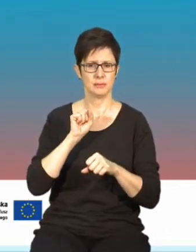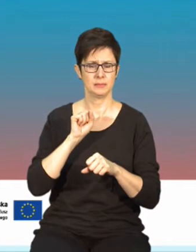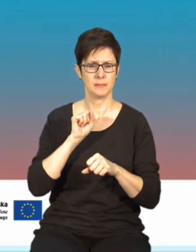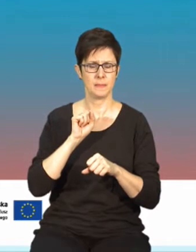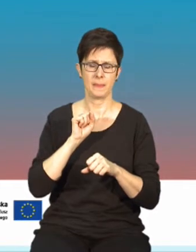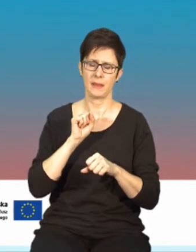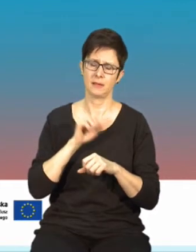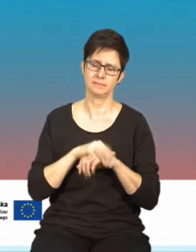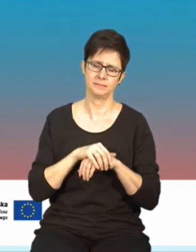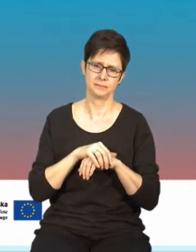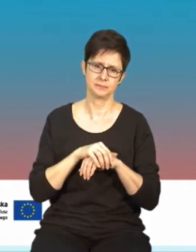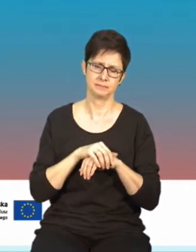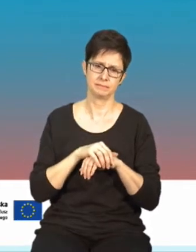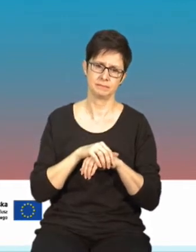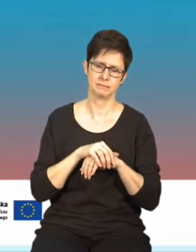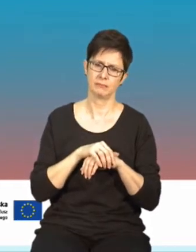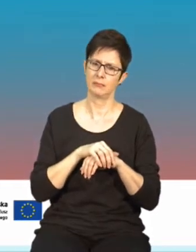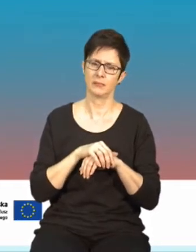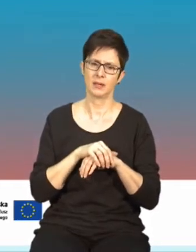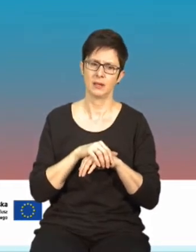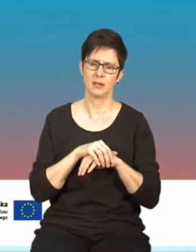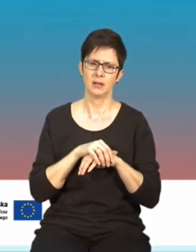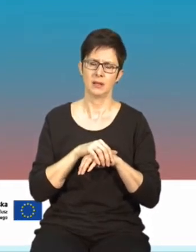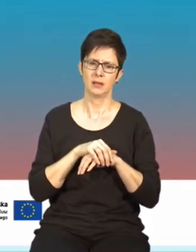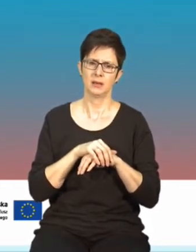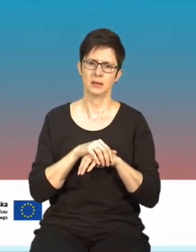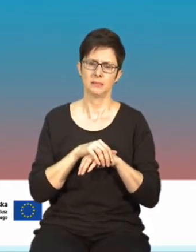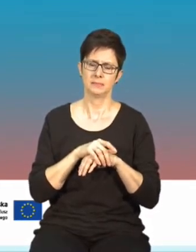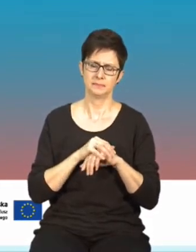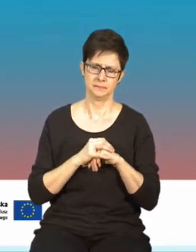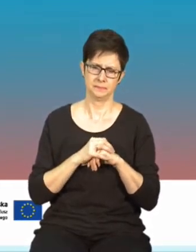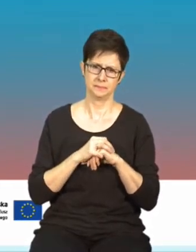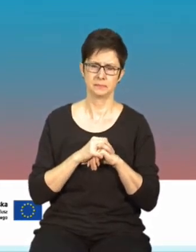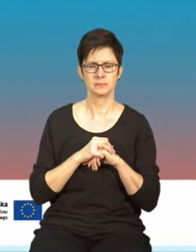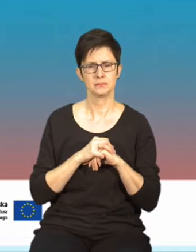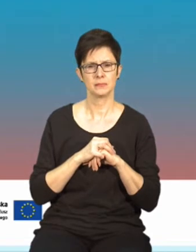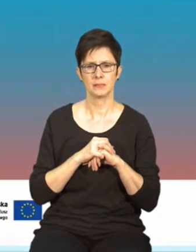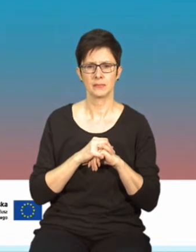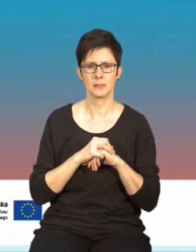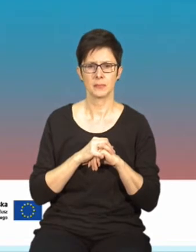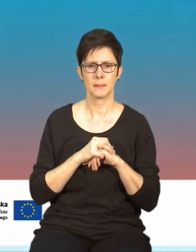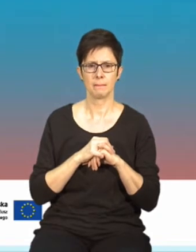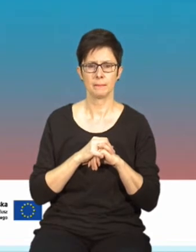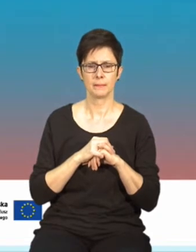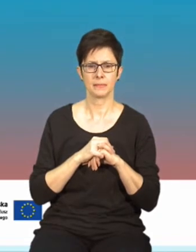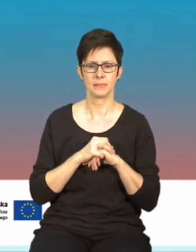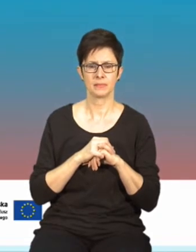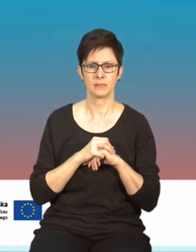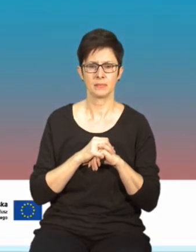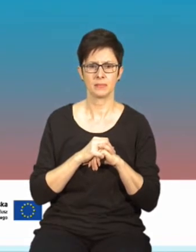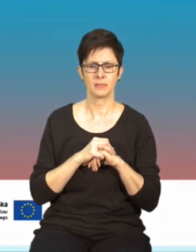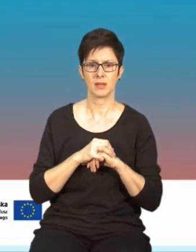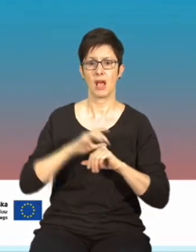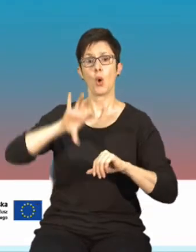się na tak zwanym konsensusie naukowym, czyli krótko mówiąc jakieś gremium